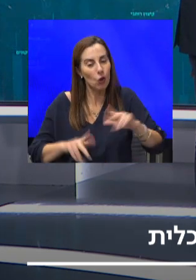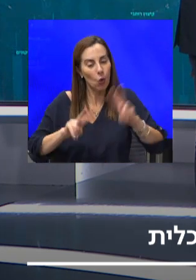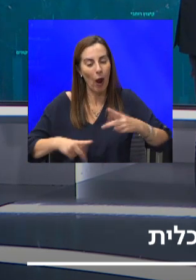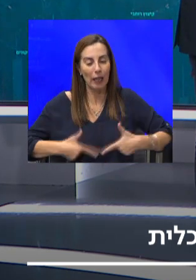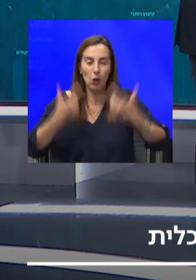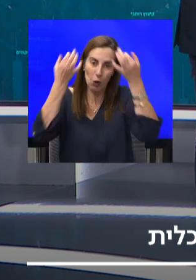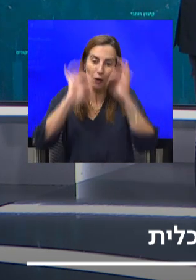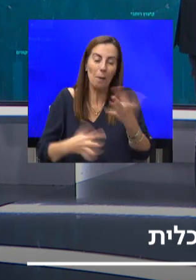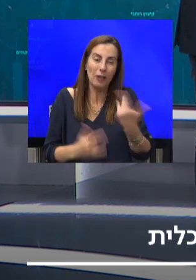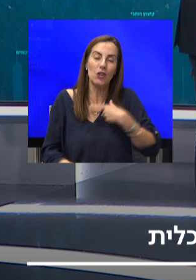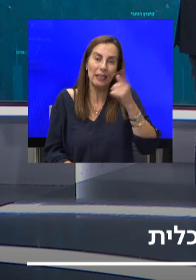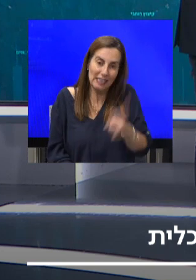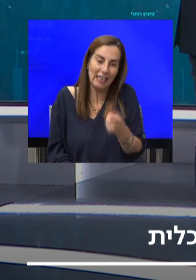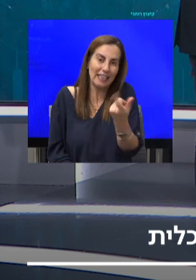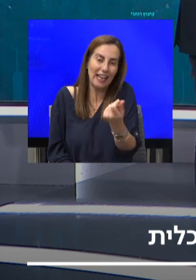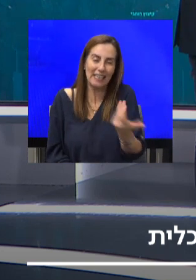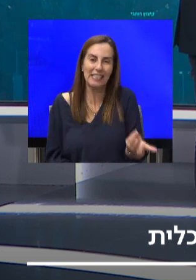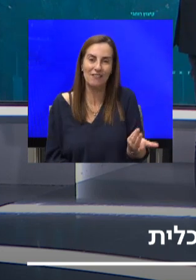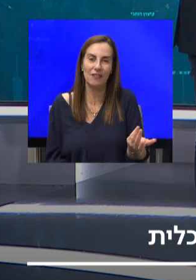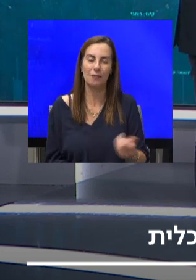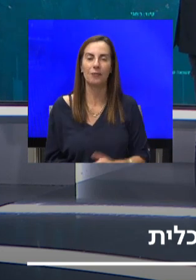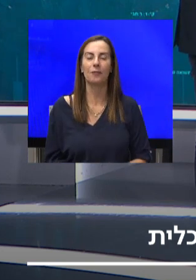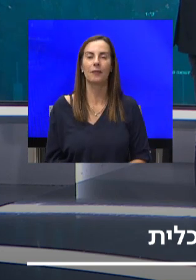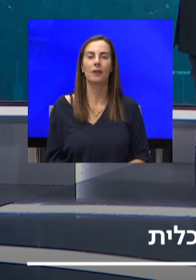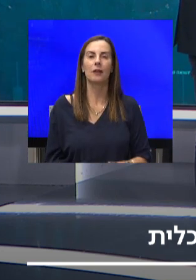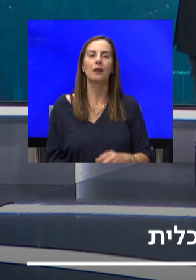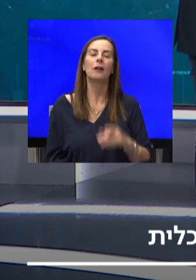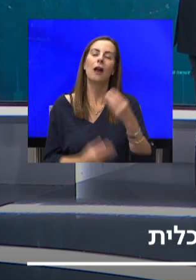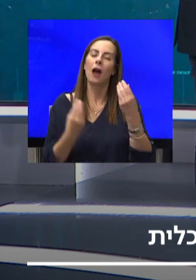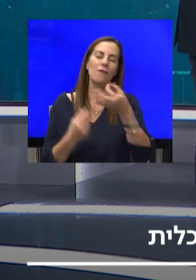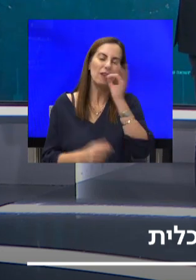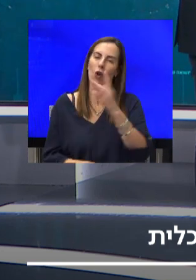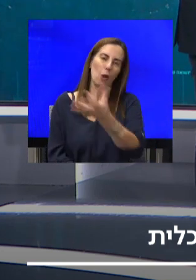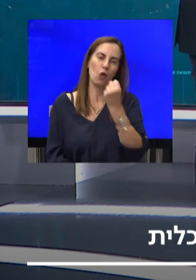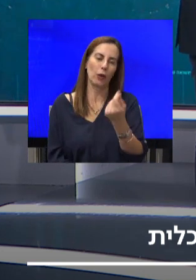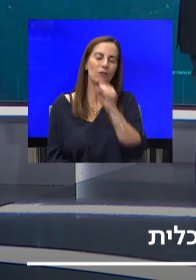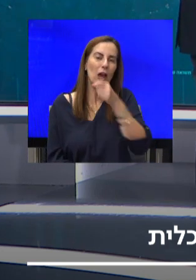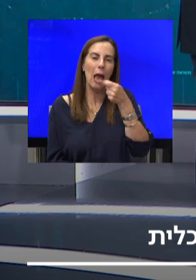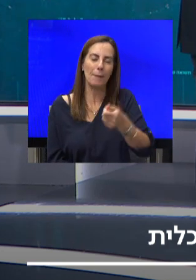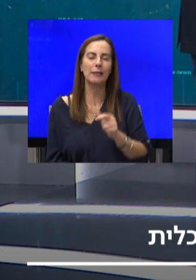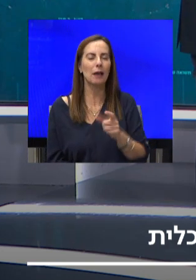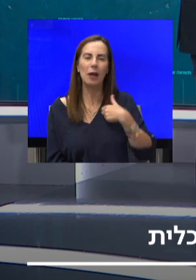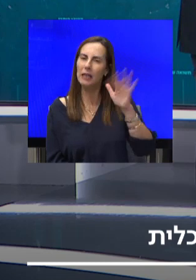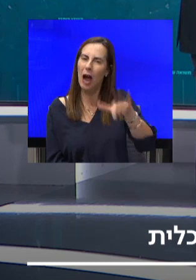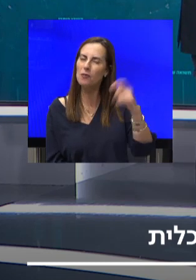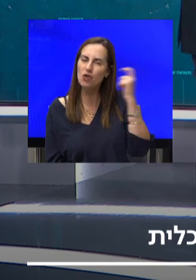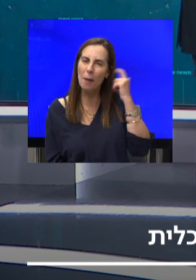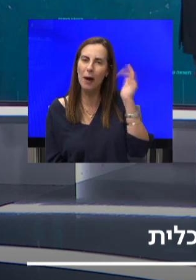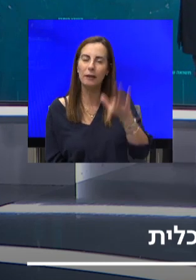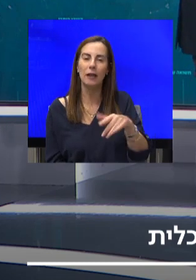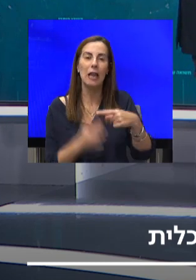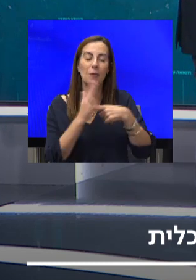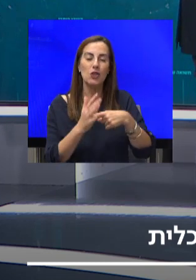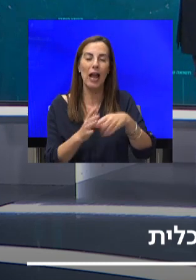את ההכנסה הזו, את מקור ההכנסה הזו. וטוב שכך שלא משרו. אגב, אחד ההסברים שאני שמעתי זה שלמשל, קרנות ההשתלמות זה בעיקר אנשים